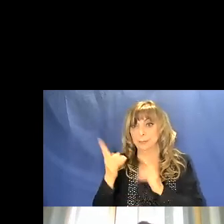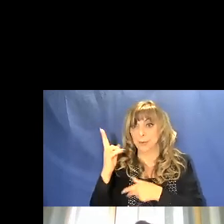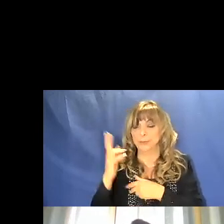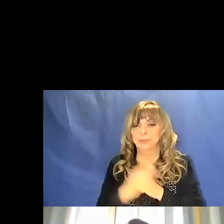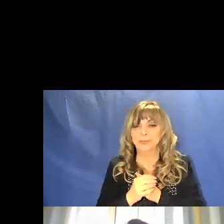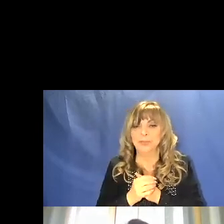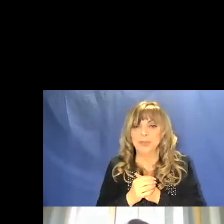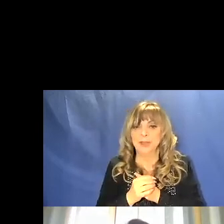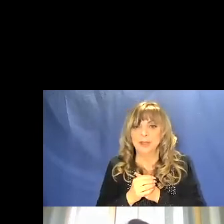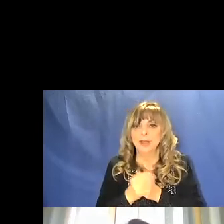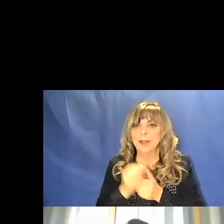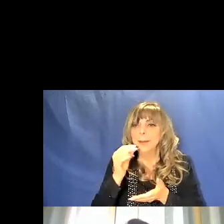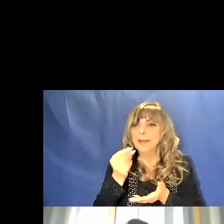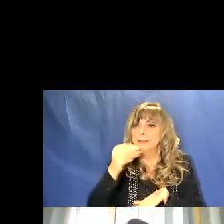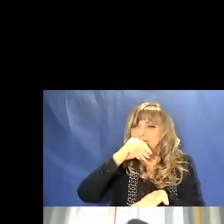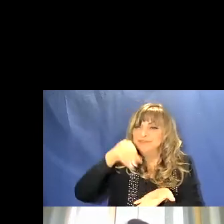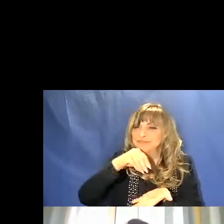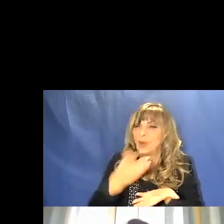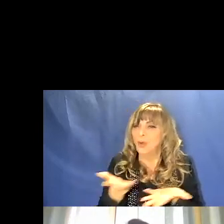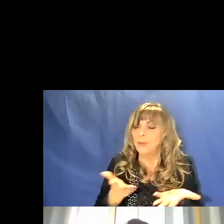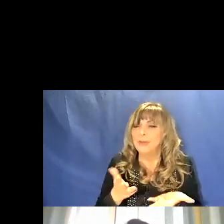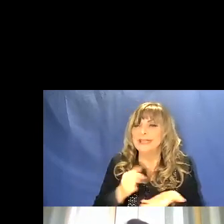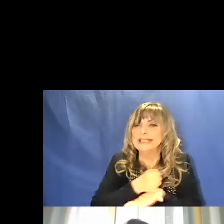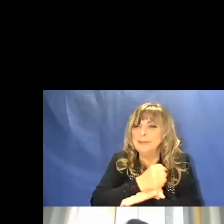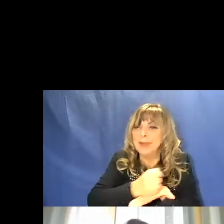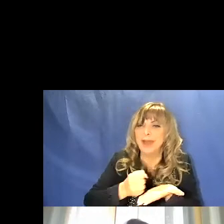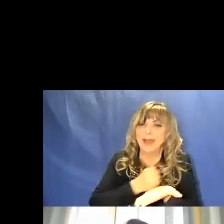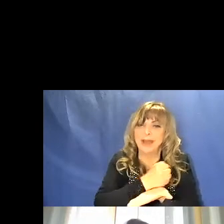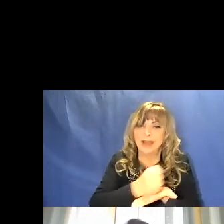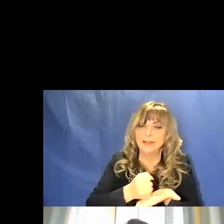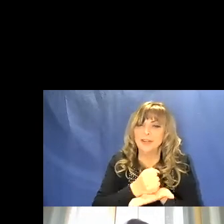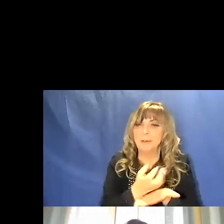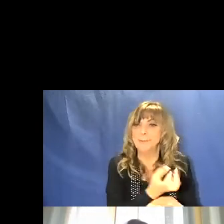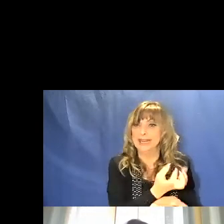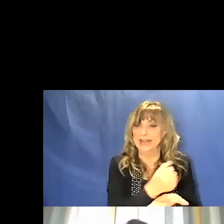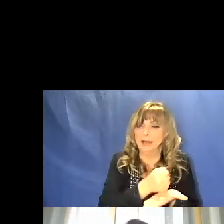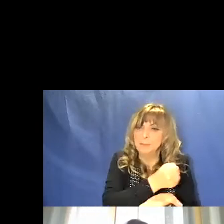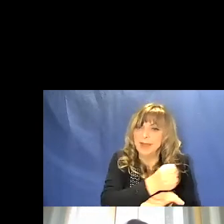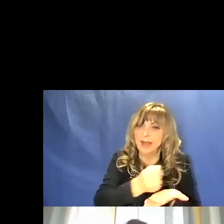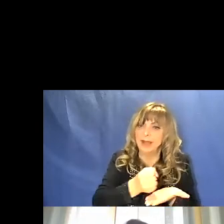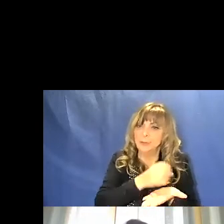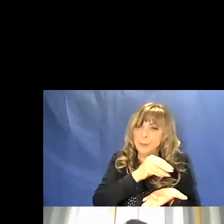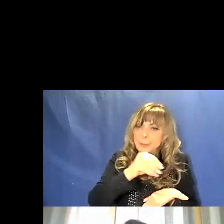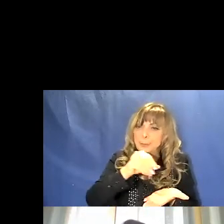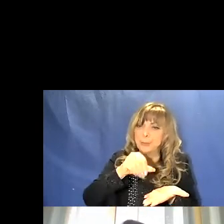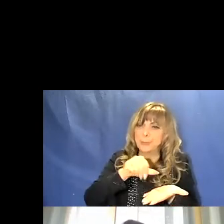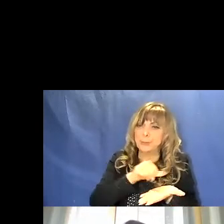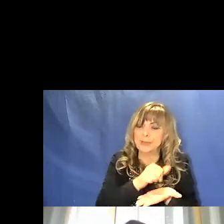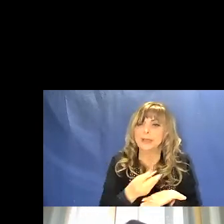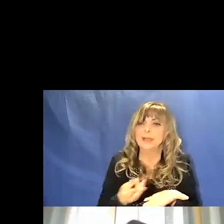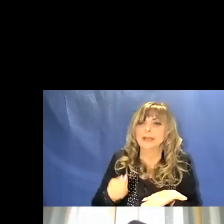preparato il pigmento con la macinazione del minerale unendo al